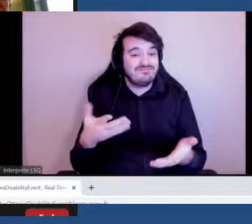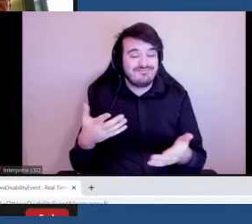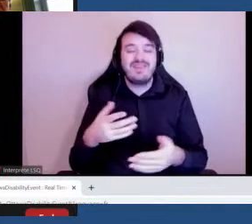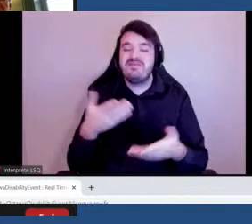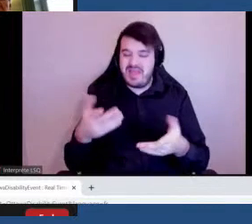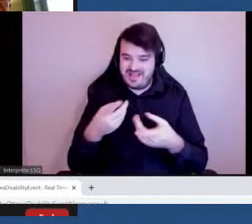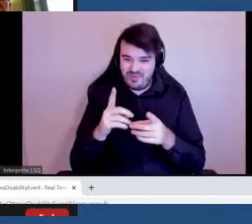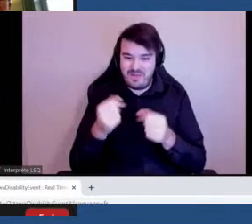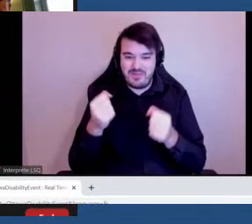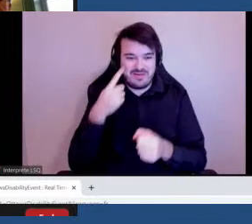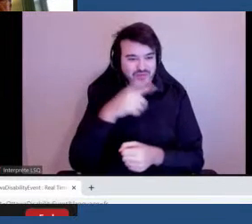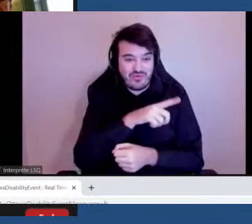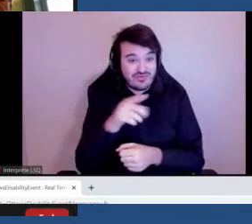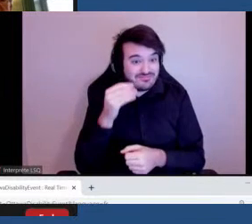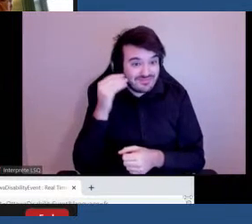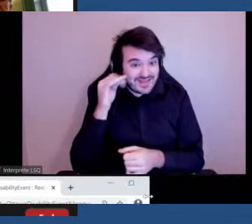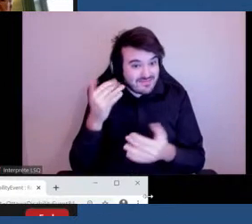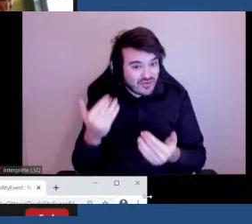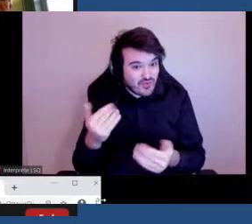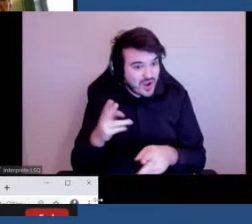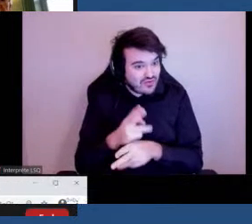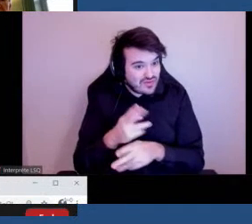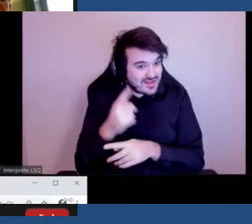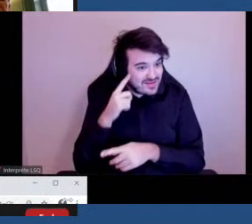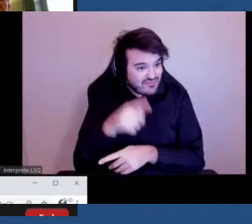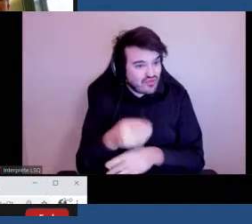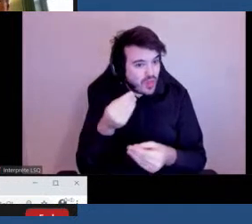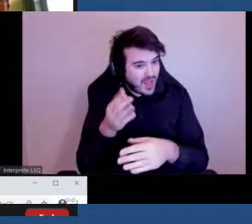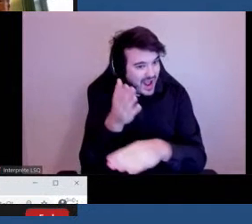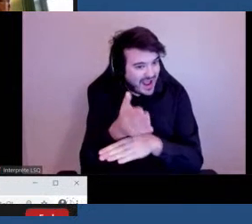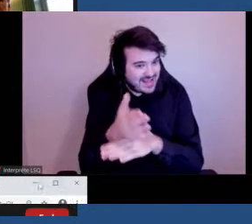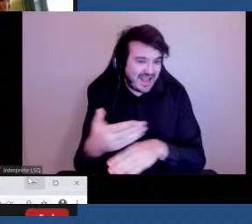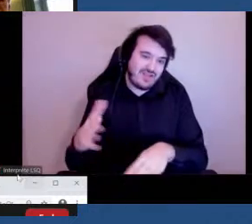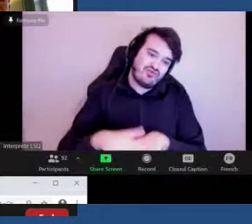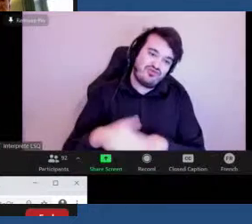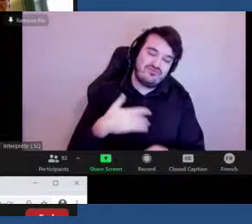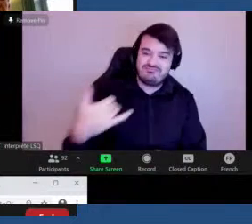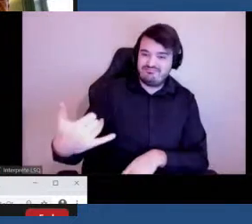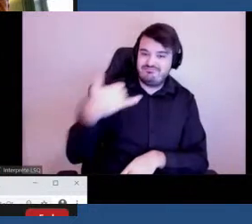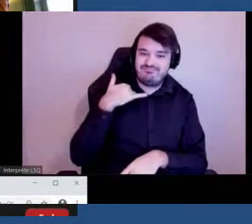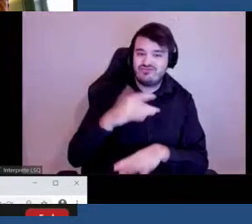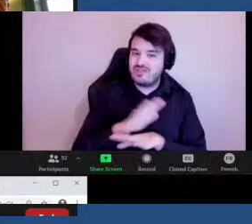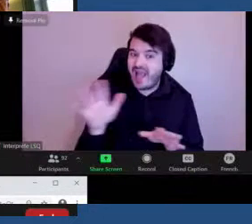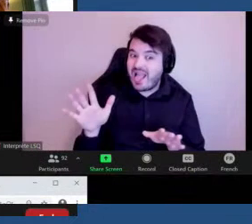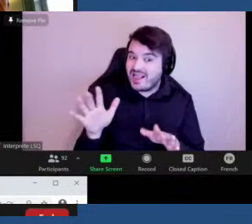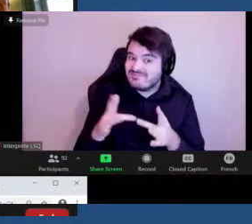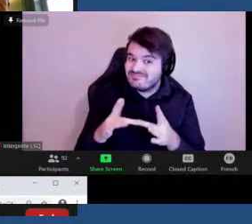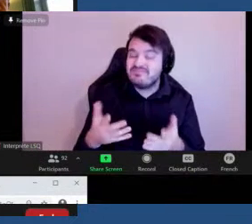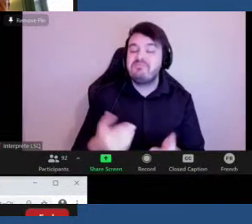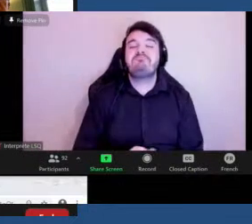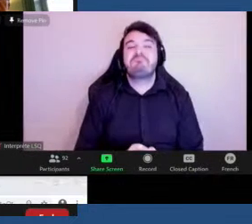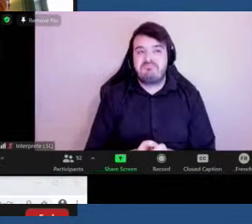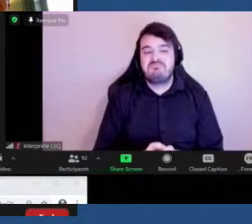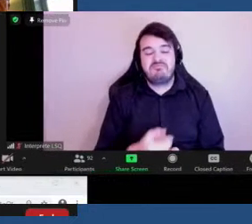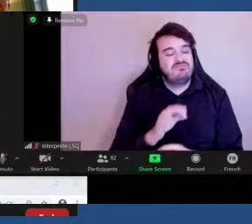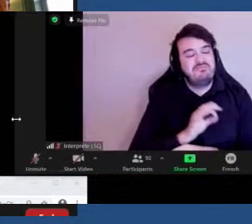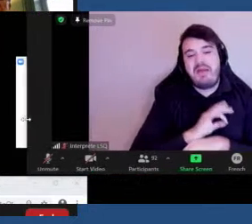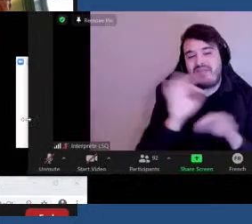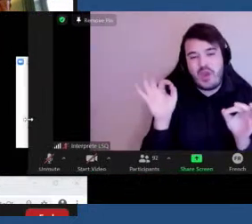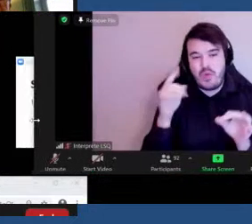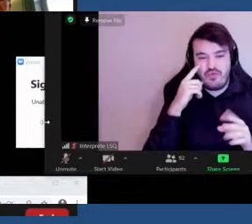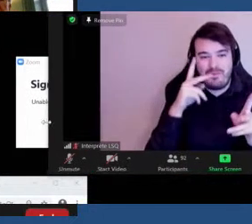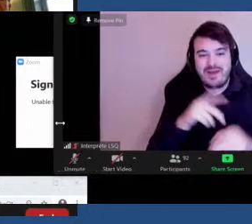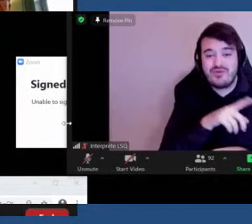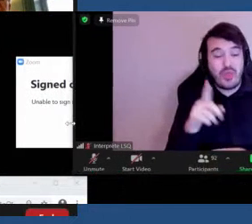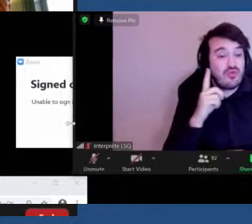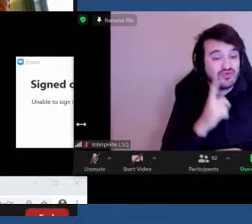résidents qui souhaitent l'utiliser pour accéder à notre ligne téléphonique générale. C'est merveilleux pour ceux qui sont